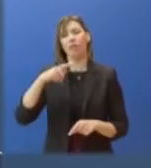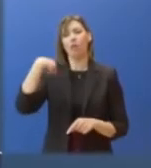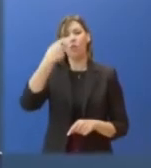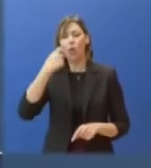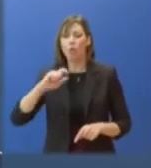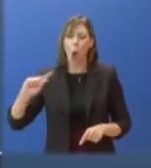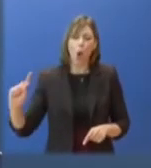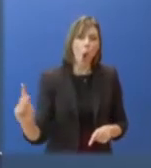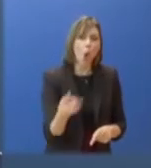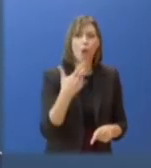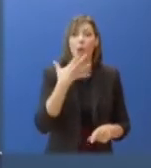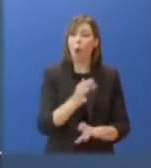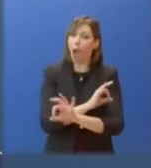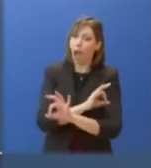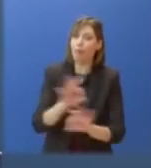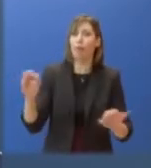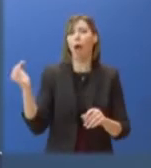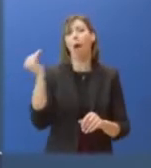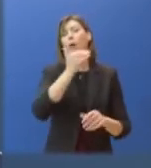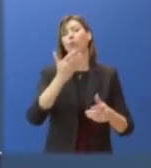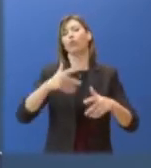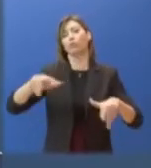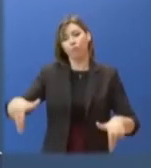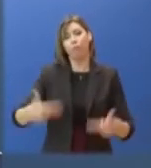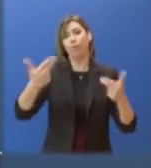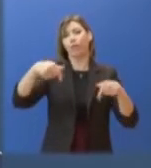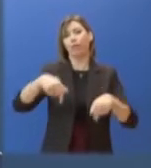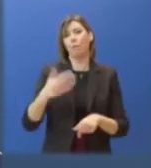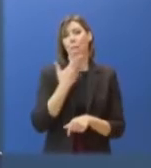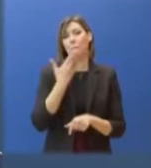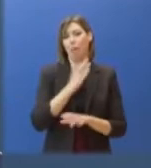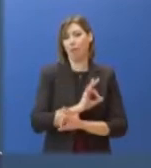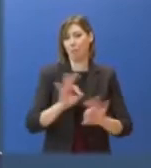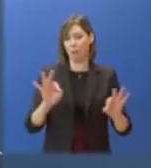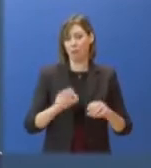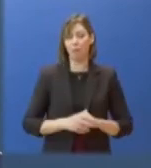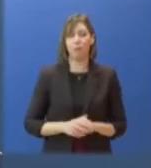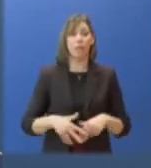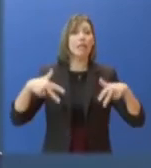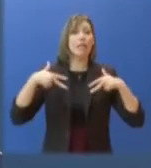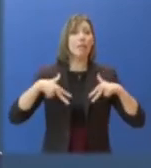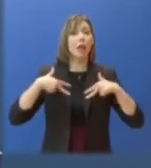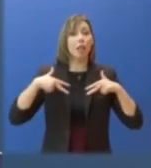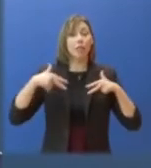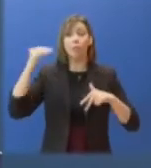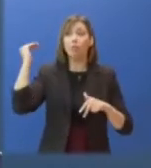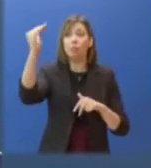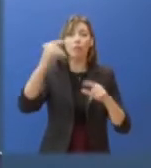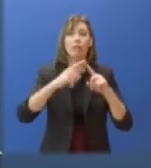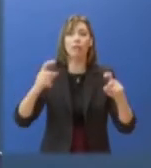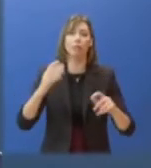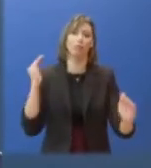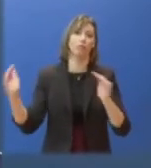στην τηλεκπαίδευση. Βασικές προτεραιότητες της κυβέρνησης είναι η προστασία της ανθρώπινης ζωής, η διασφάλιση της